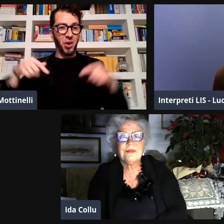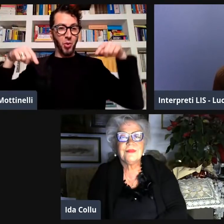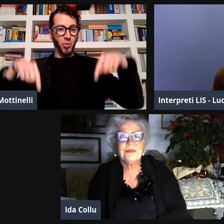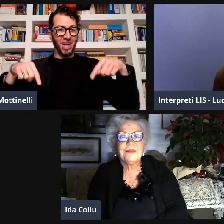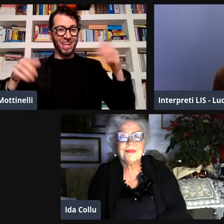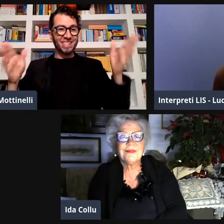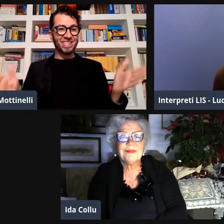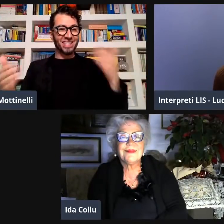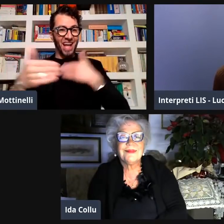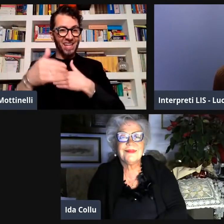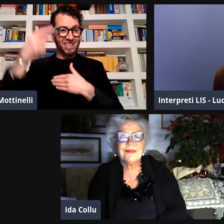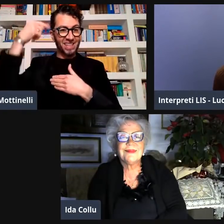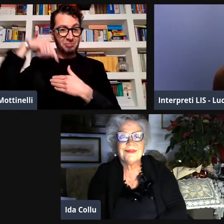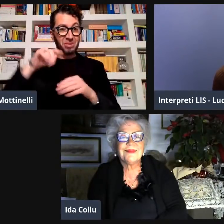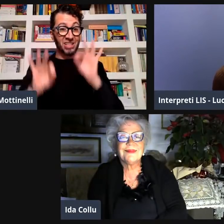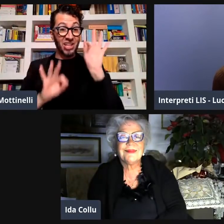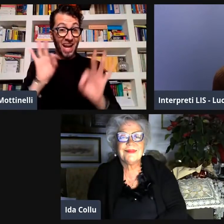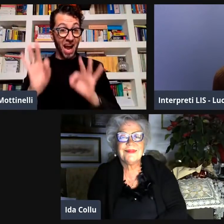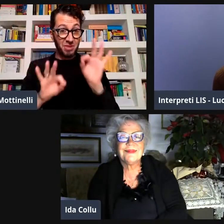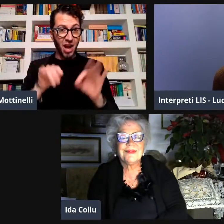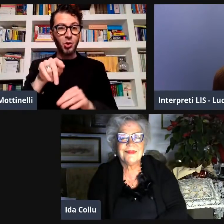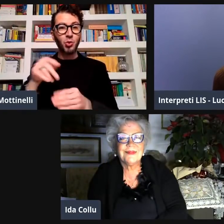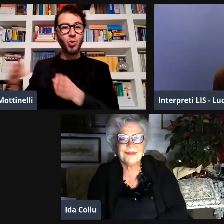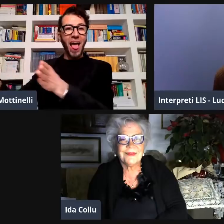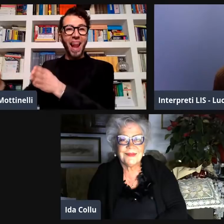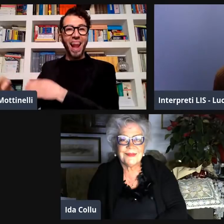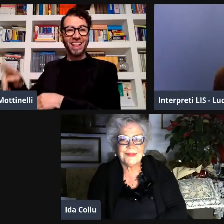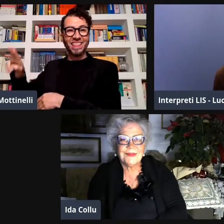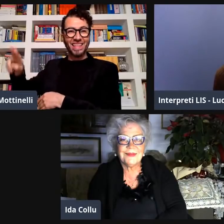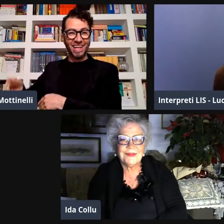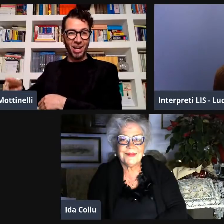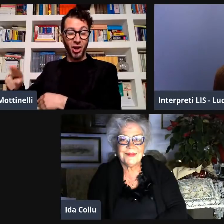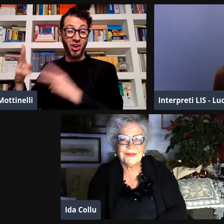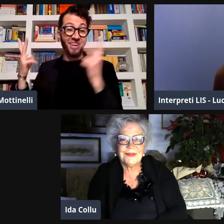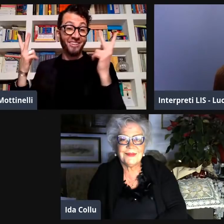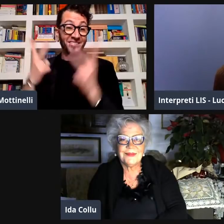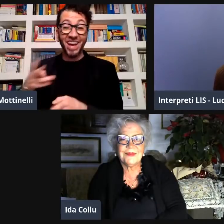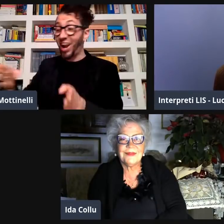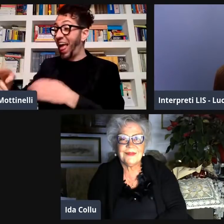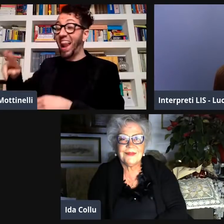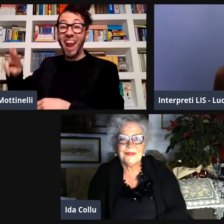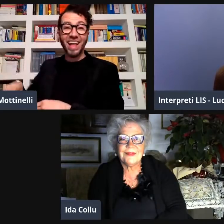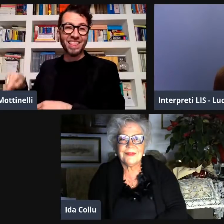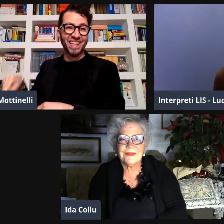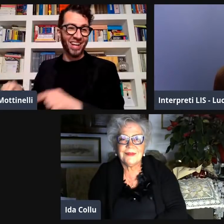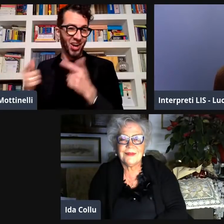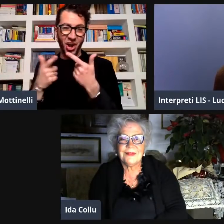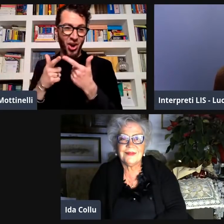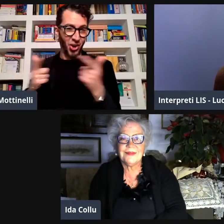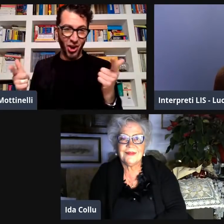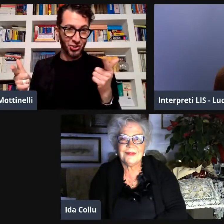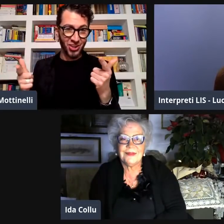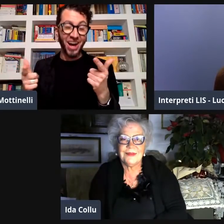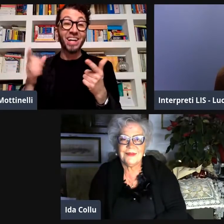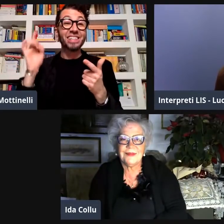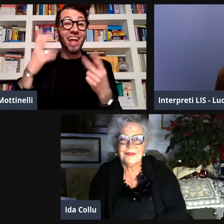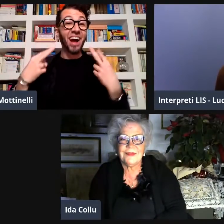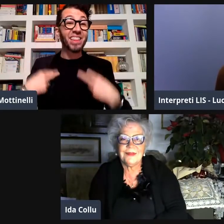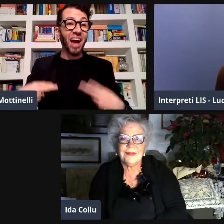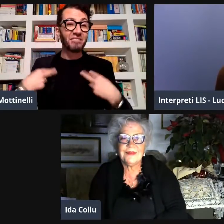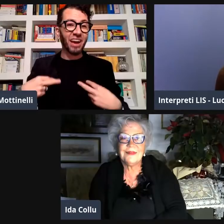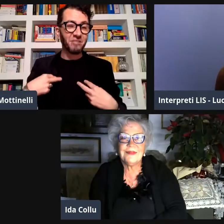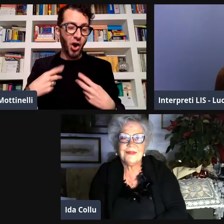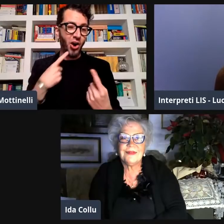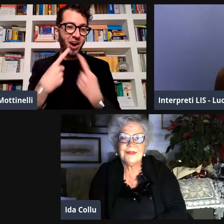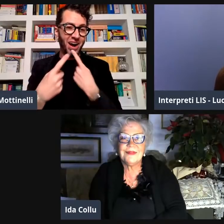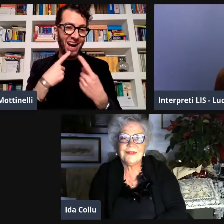Ida, ti saresti mai immaginata nel mio studio di psicoterapia sul lettino? In